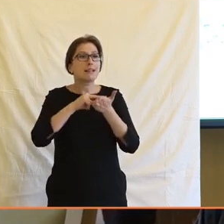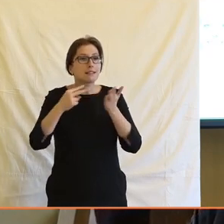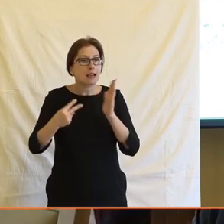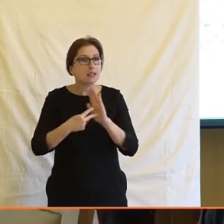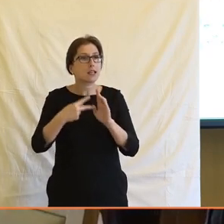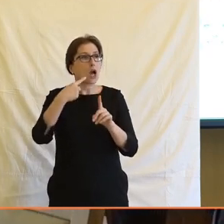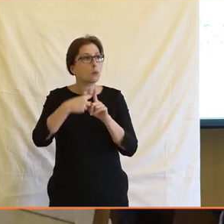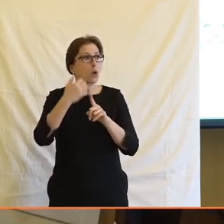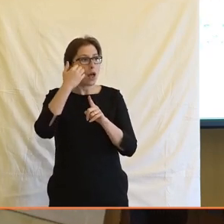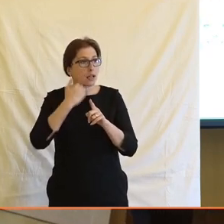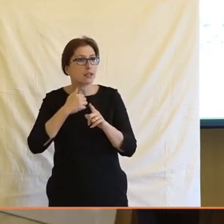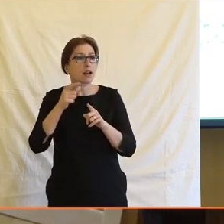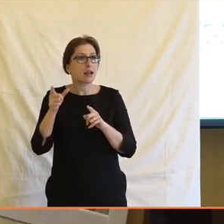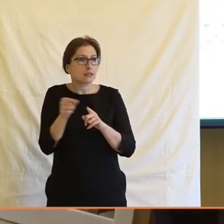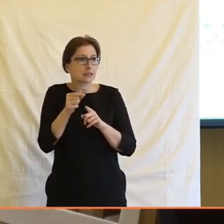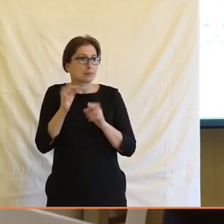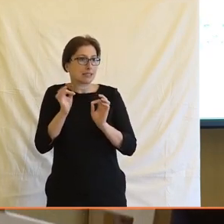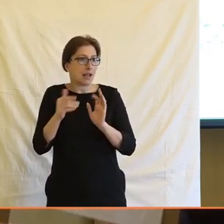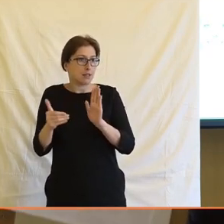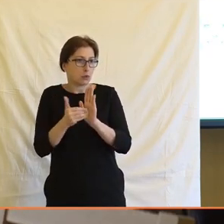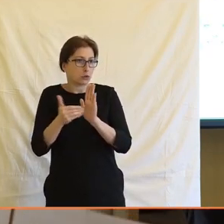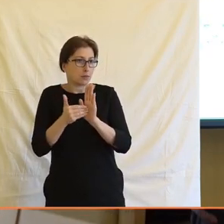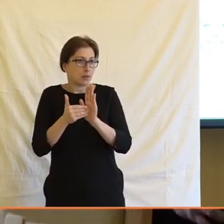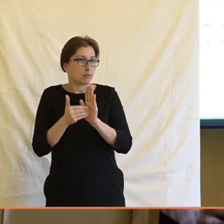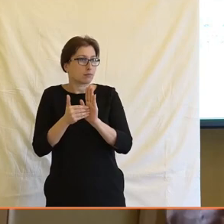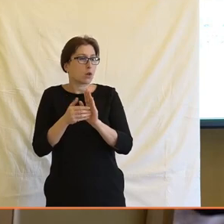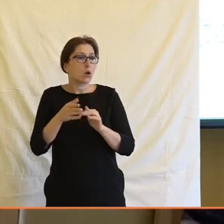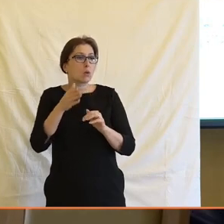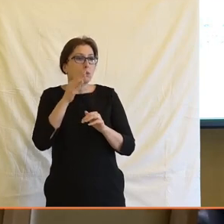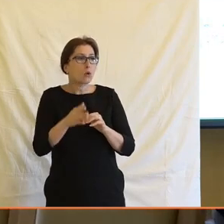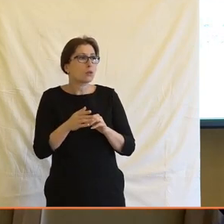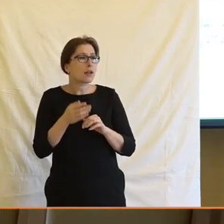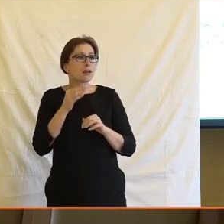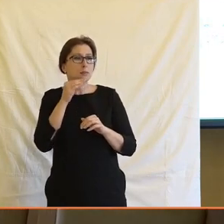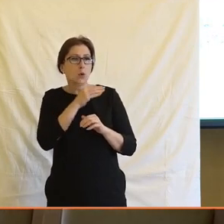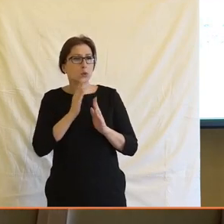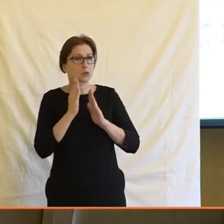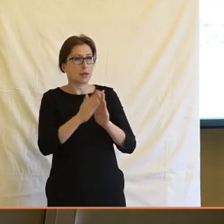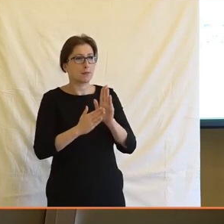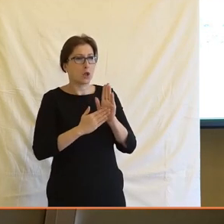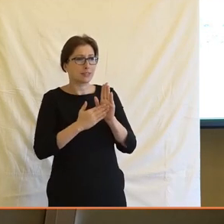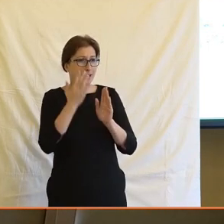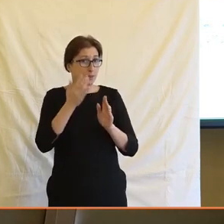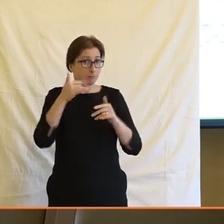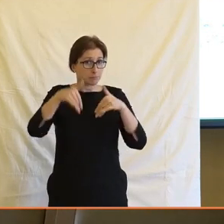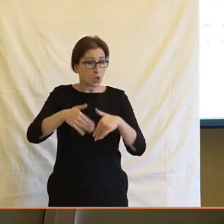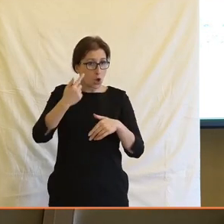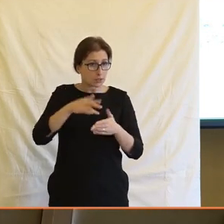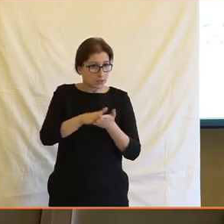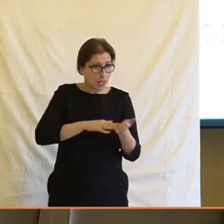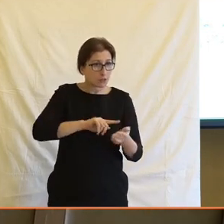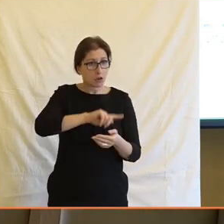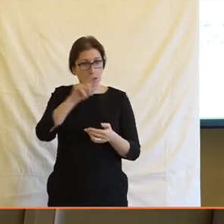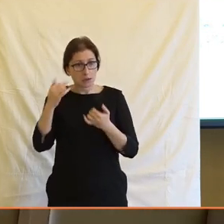a lidé se speciálními potřebami, protože bude to otázka na pana Mijovského. Nevím, jestli jste tady byli vlastně od začátku a